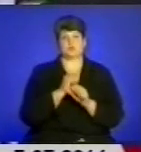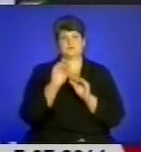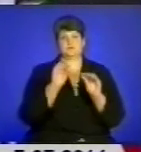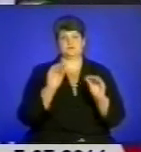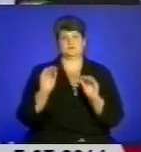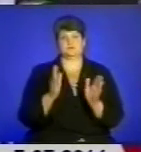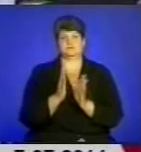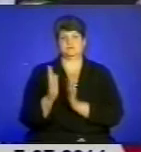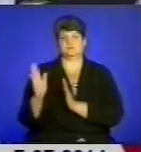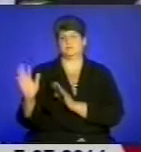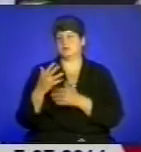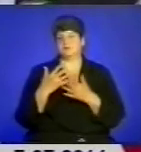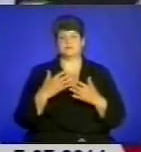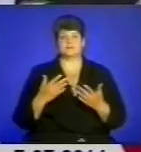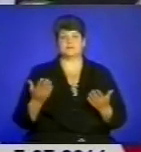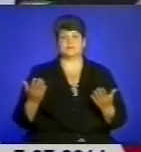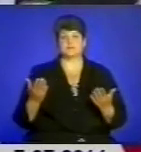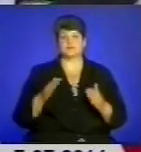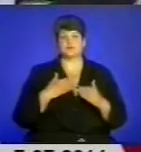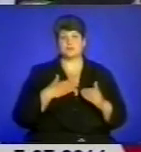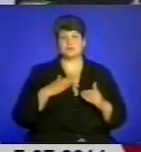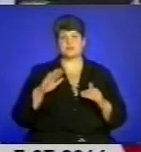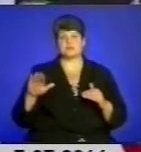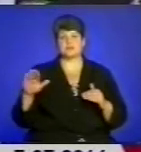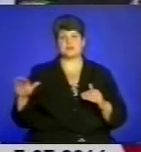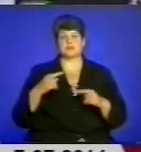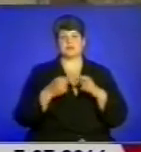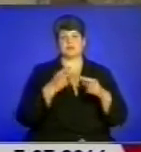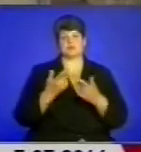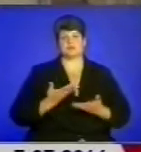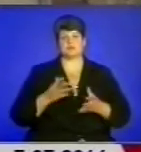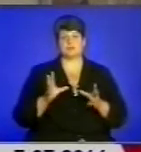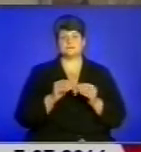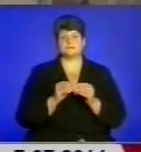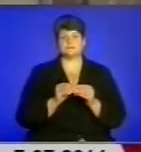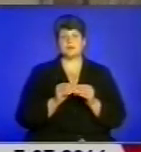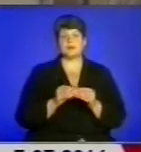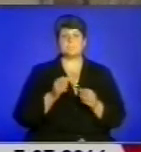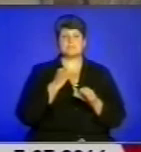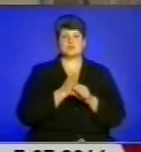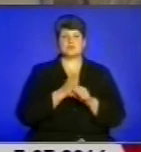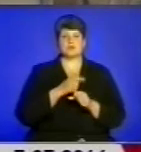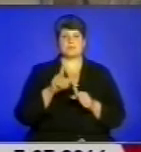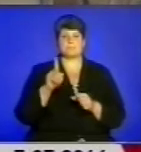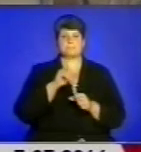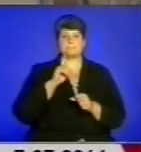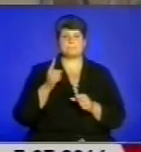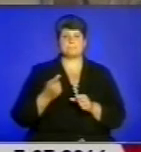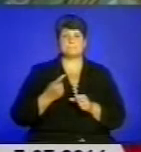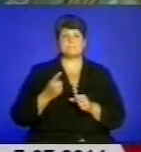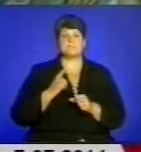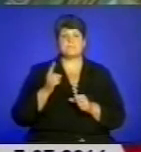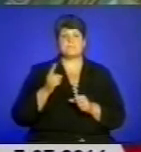щоб дійсно порайські наші діти, внуки жили, ми разом з ними. Працює майстер у жанрі фігуративного орнаментального